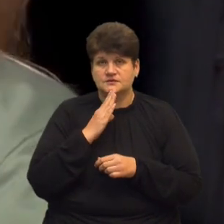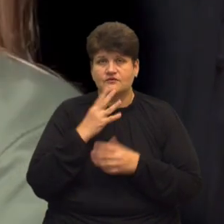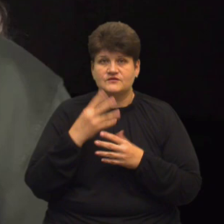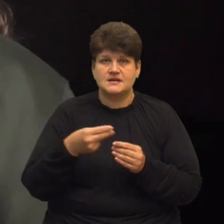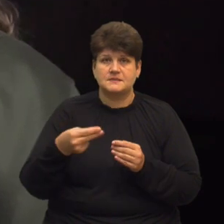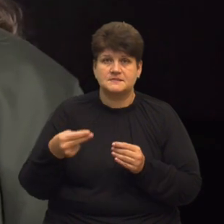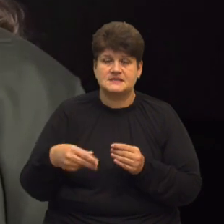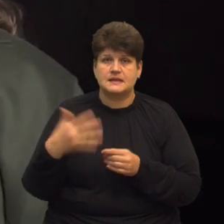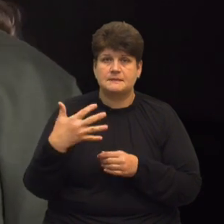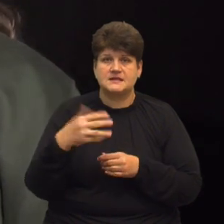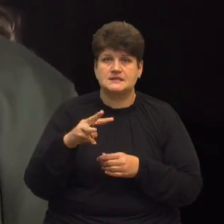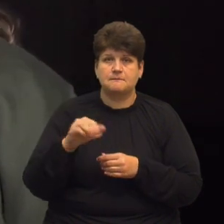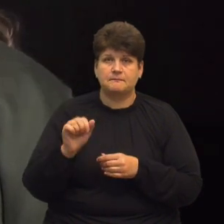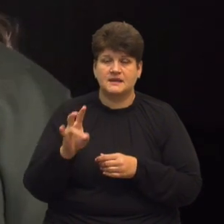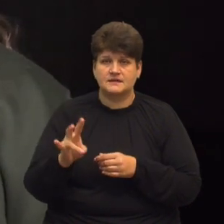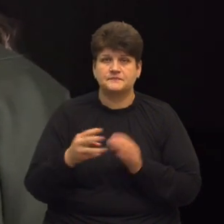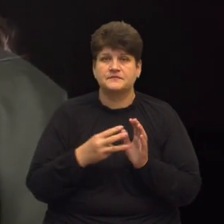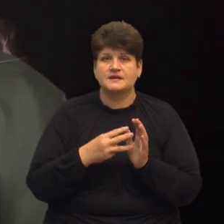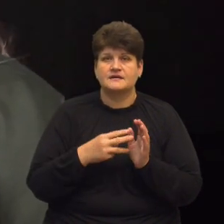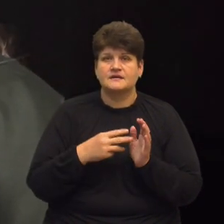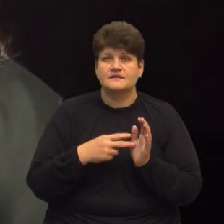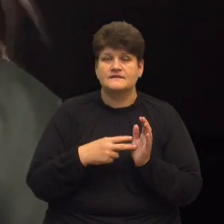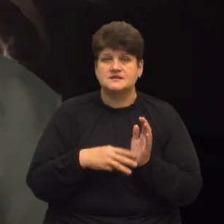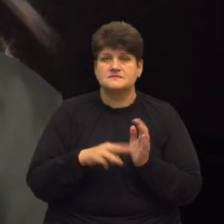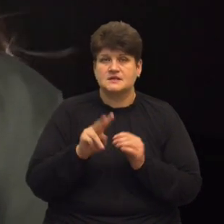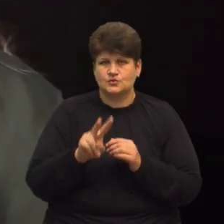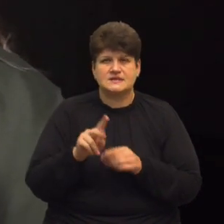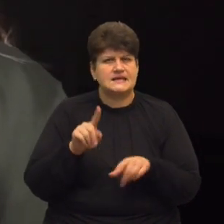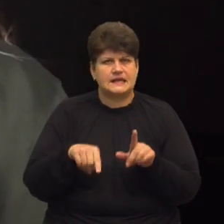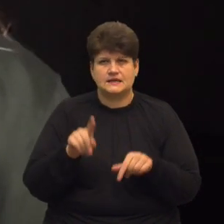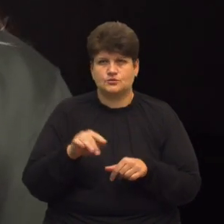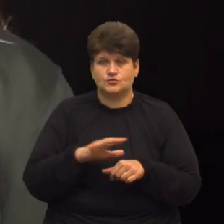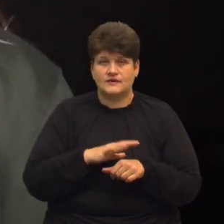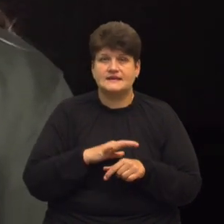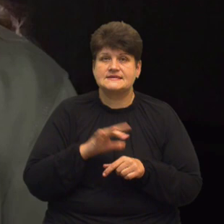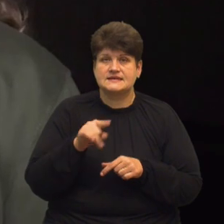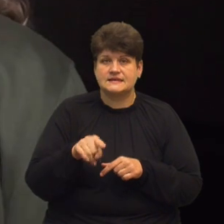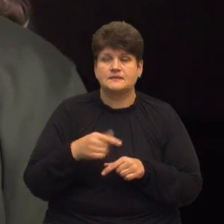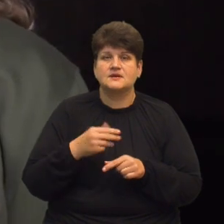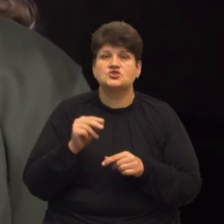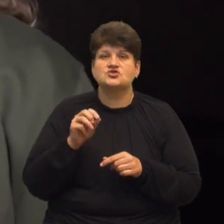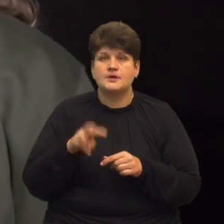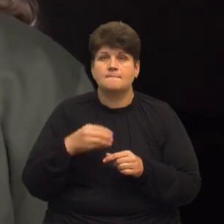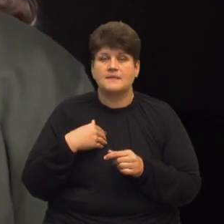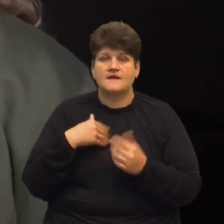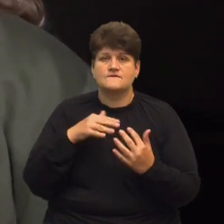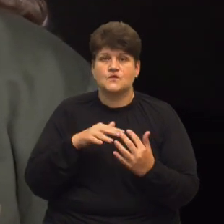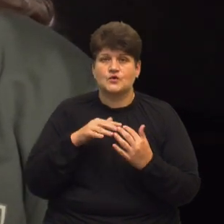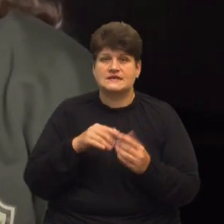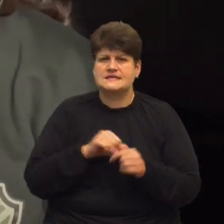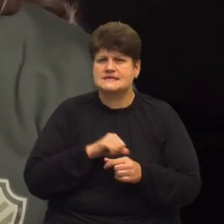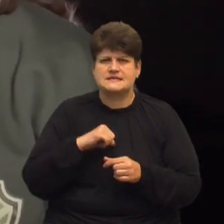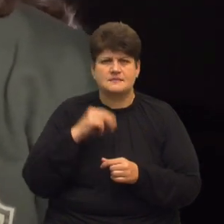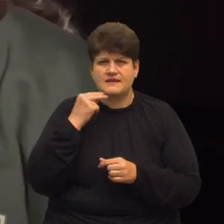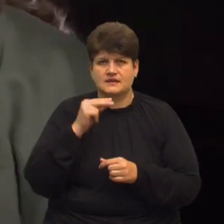50 мін 82-ї міни, на жаль, це рідкість, але це те, чим ми воюємо, це така наша сама ефективна